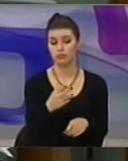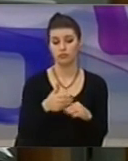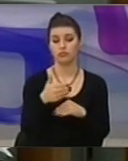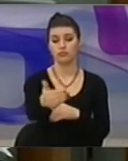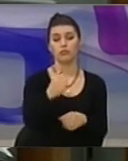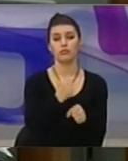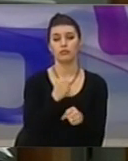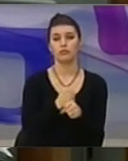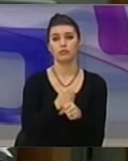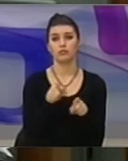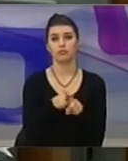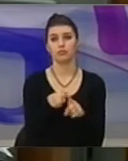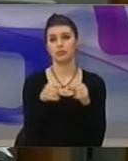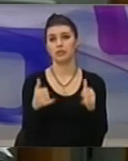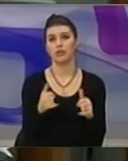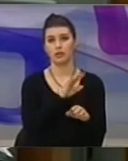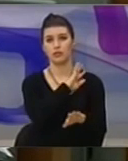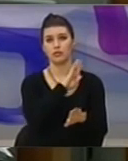si që ka e cëtë dhere më tani